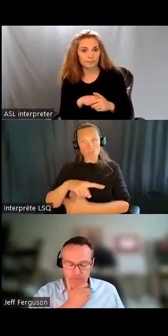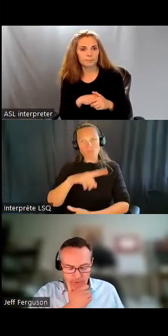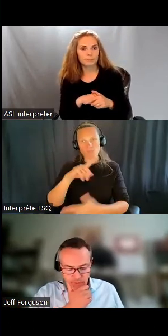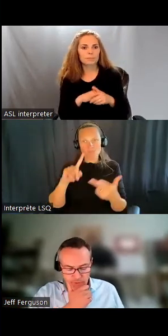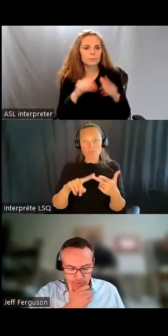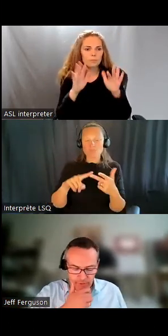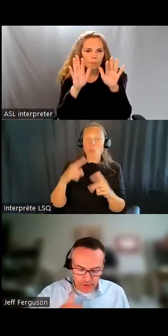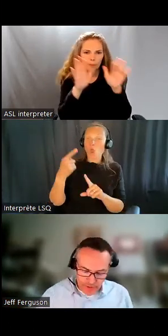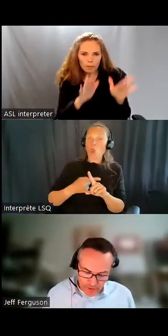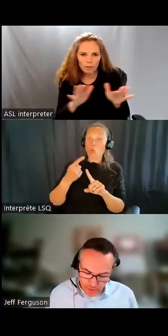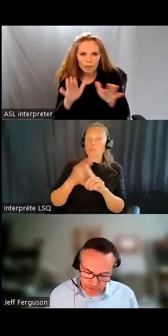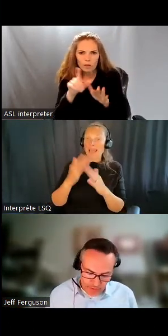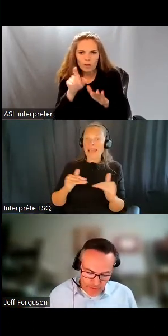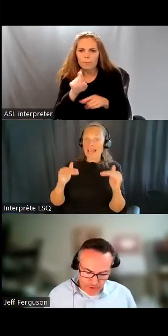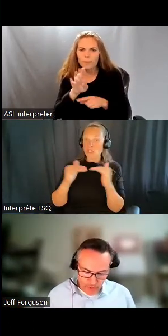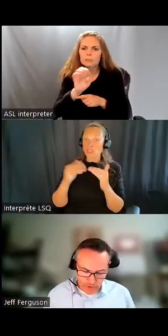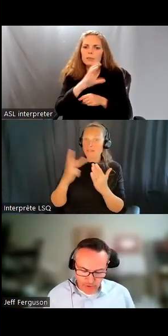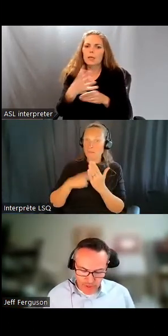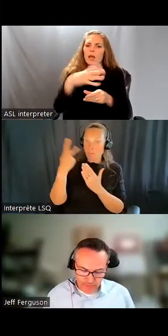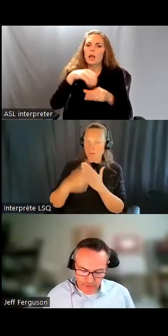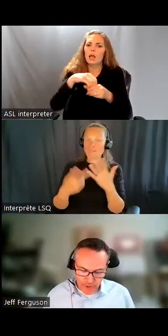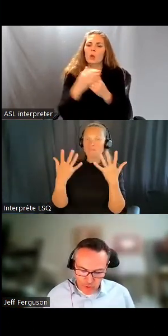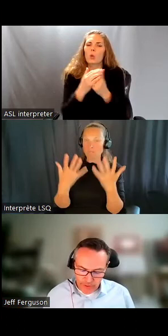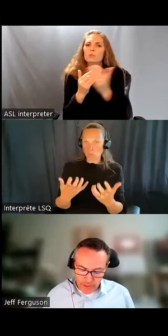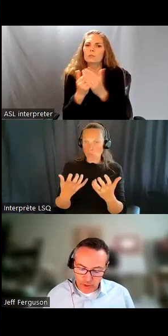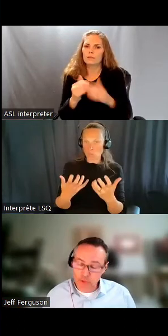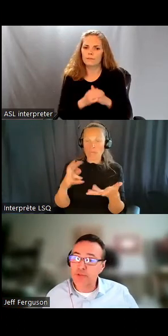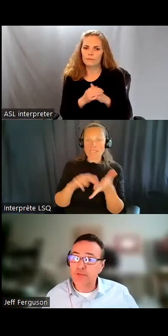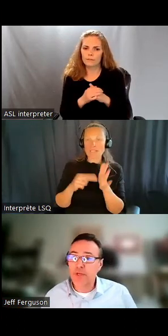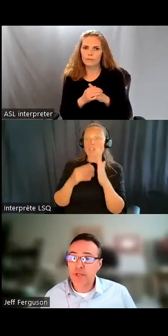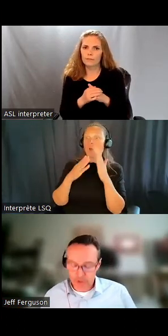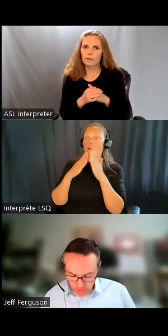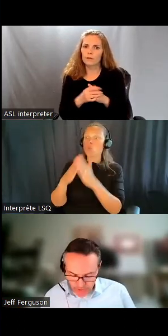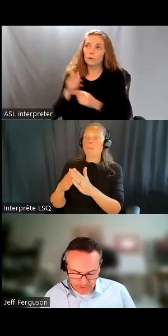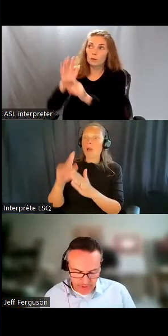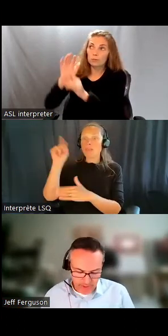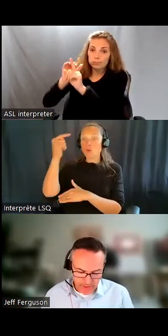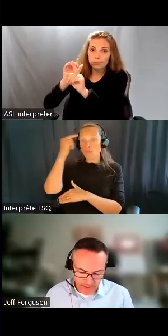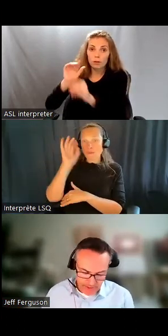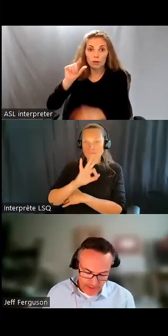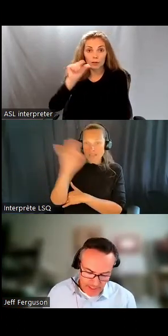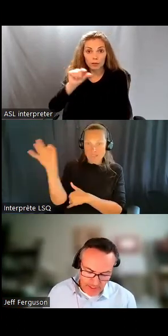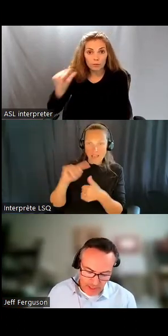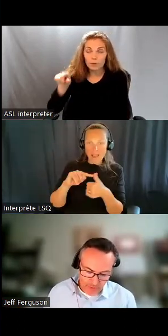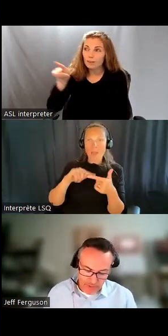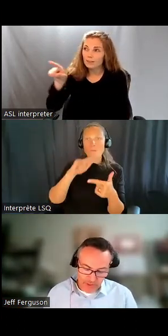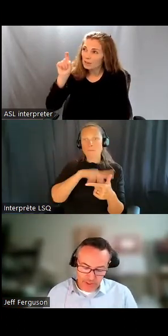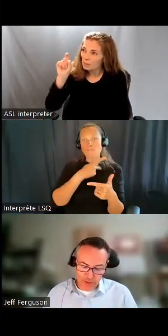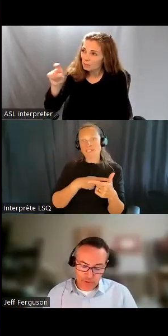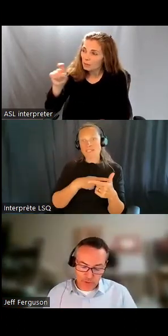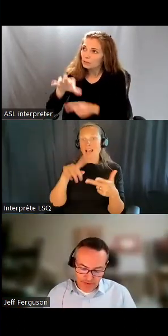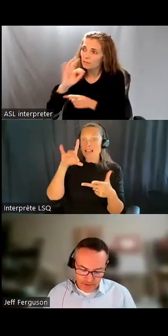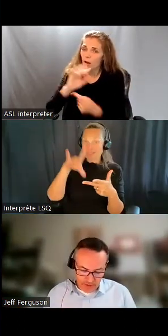sont inclusifs. On demande aux gouvernements fédéraux, provinciaux et territoriaux de ne financer que des logements